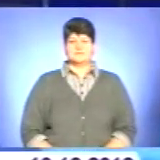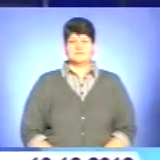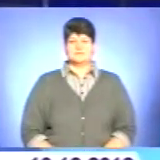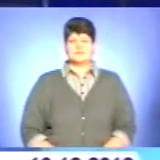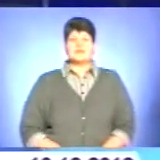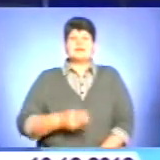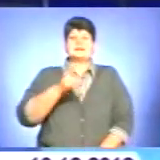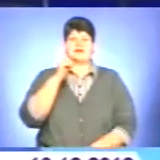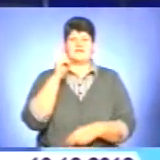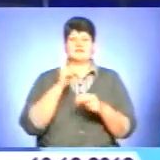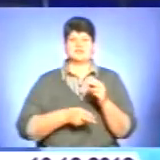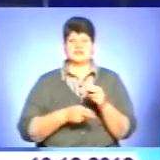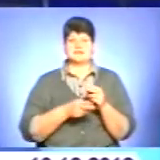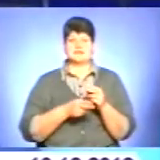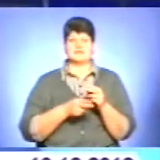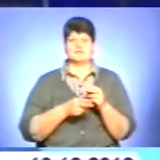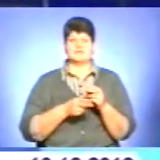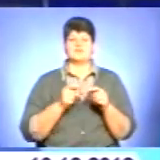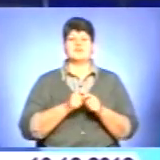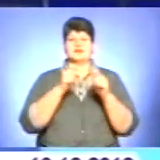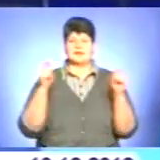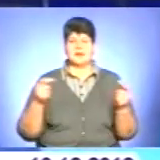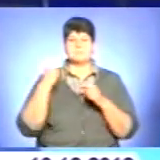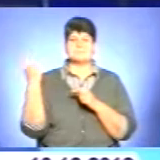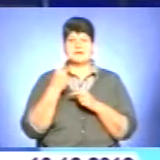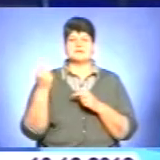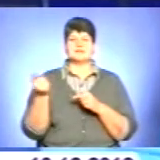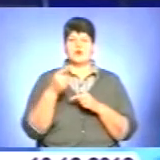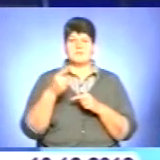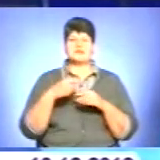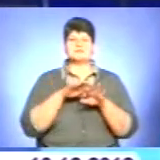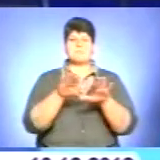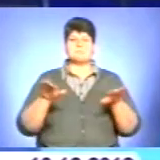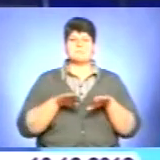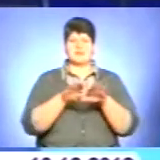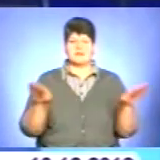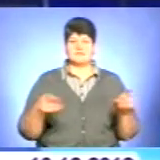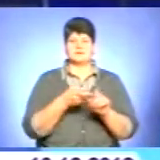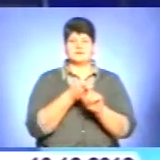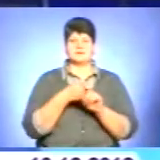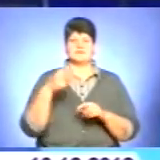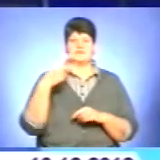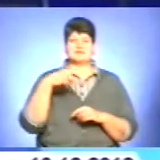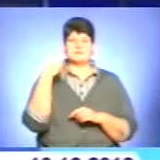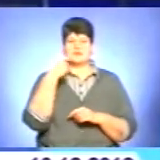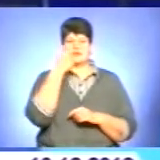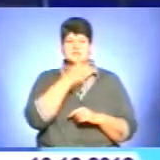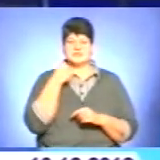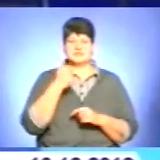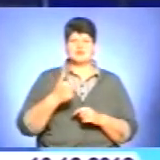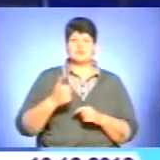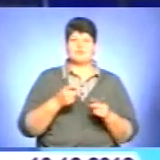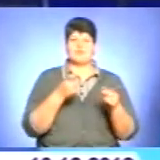Завершилась відкрита першість Тернополя сплавання, приурочена 21-й річниці Збройних сил України. Змагання